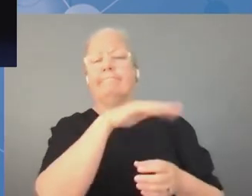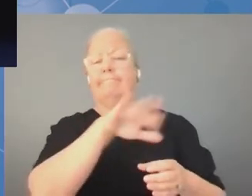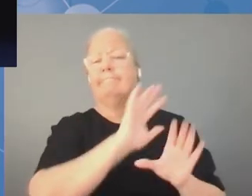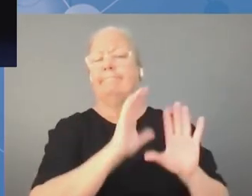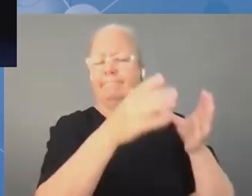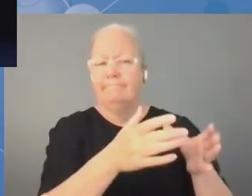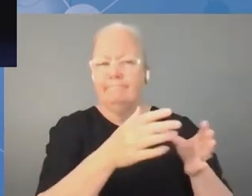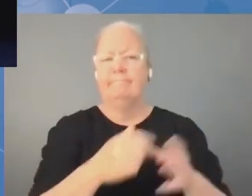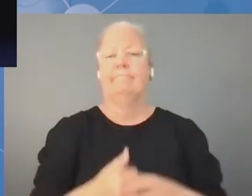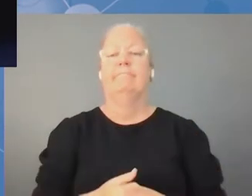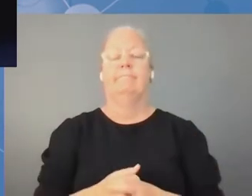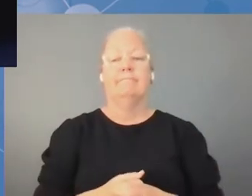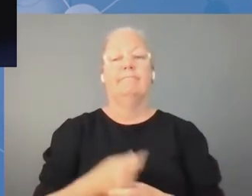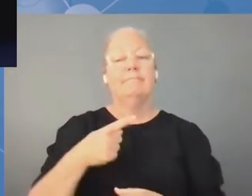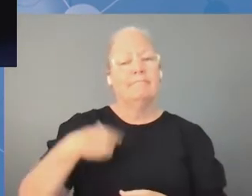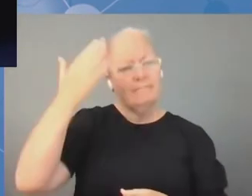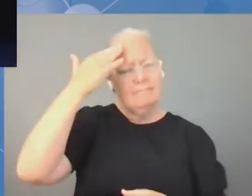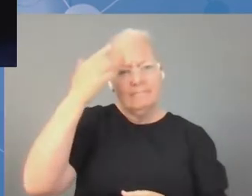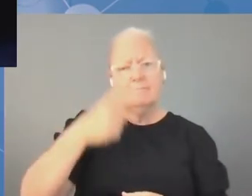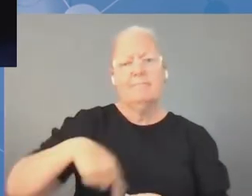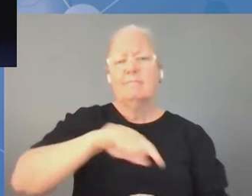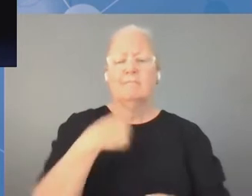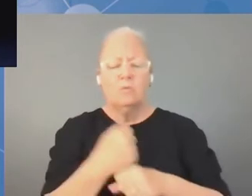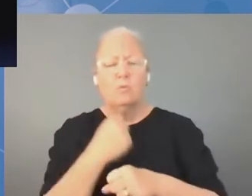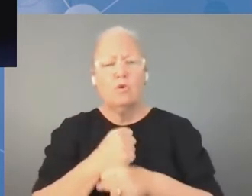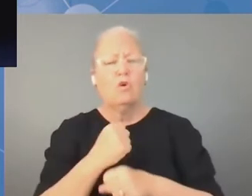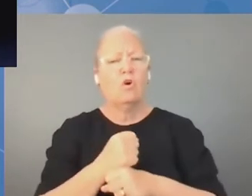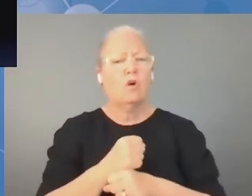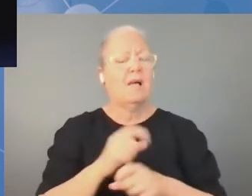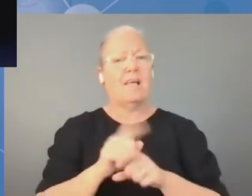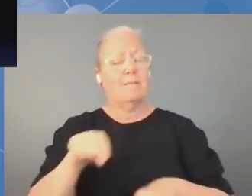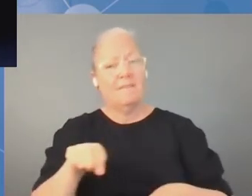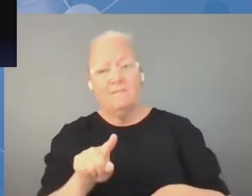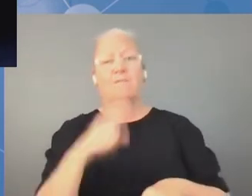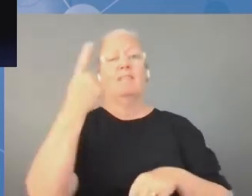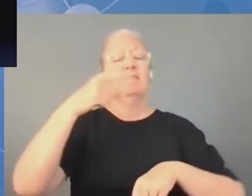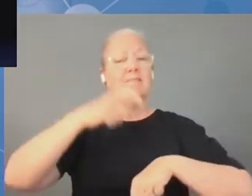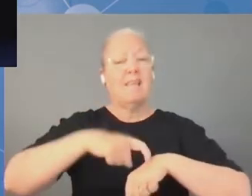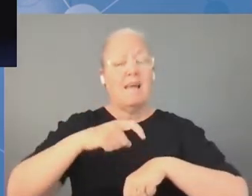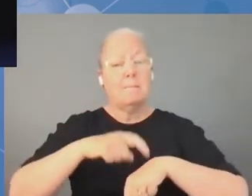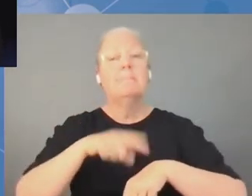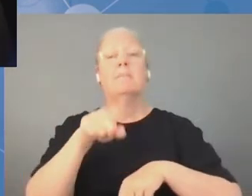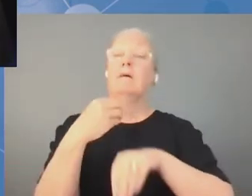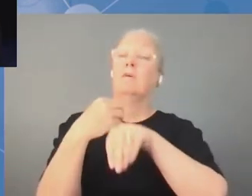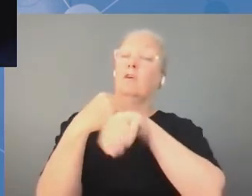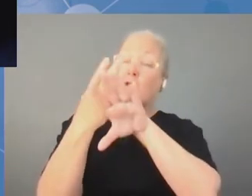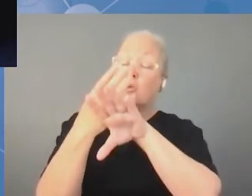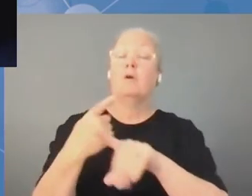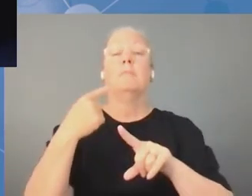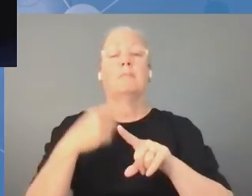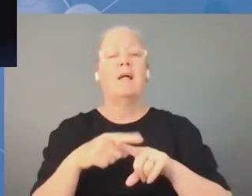powiedzieć serdeczne gratulacje. Składam na ręce wielostronnej grupy doradczej MAG. Gratuluję również państwu